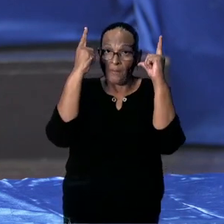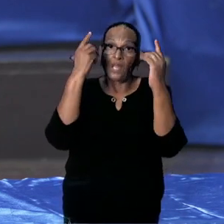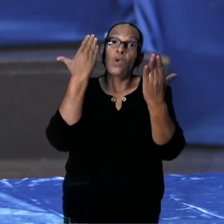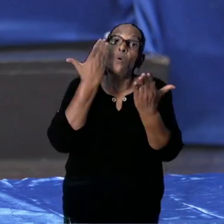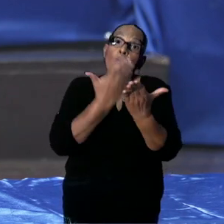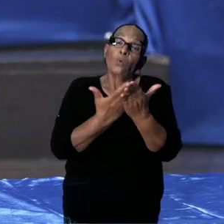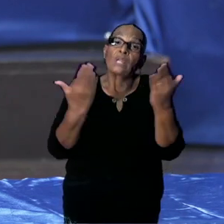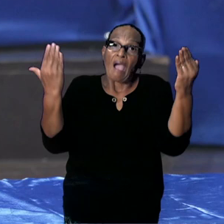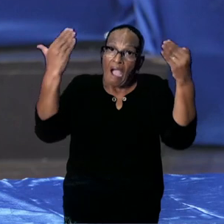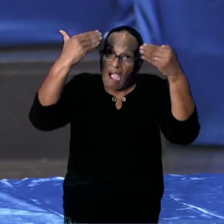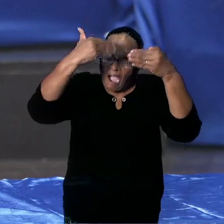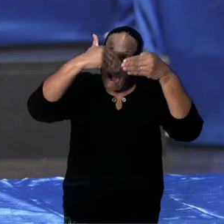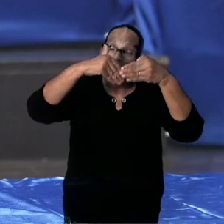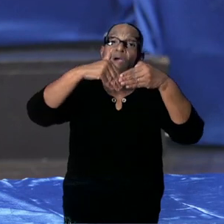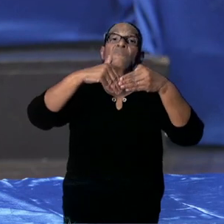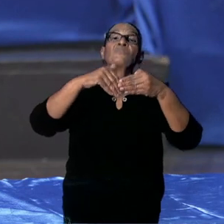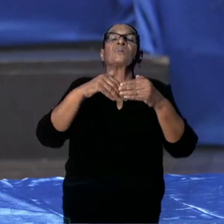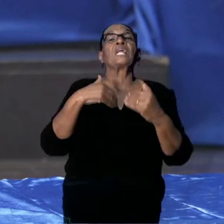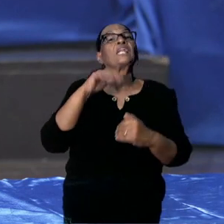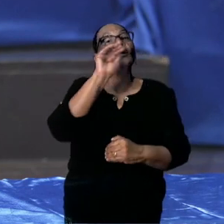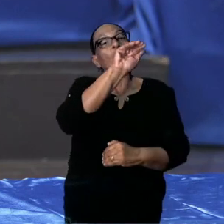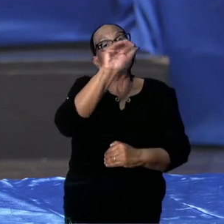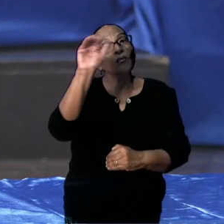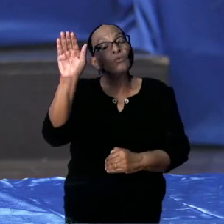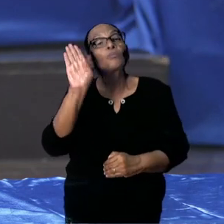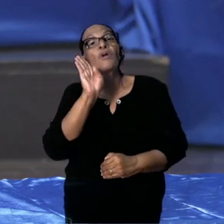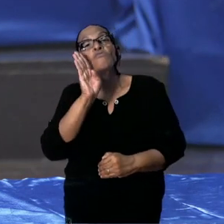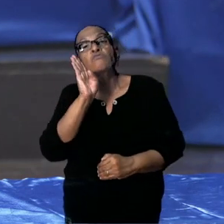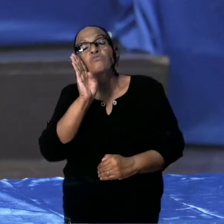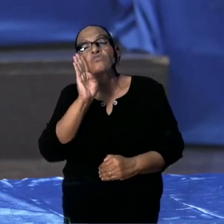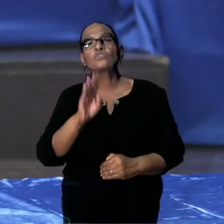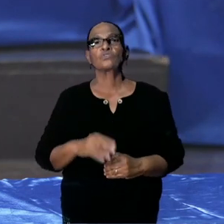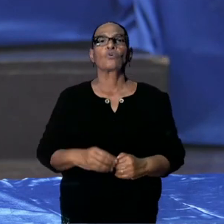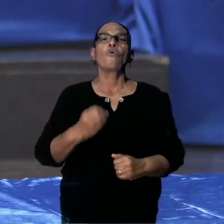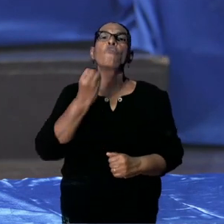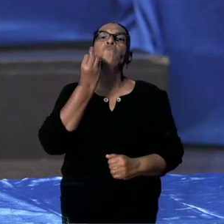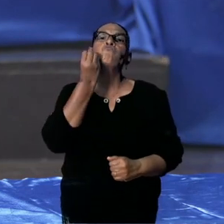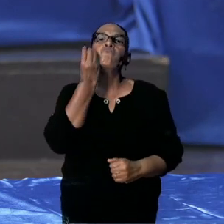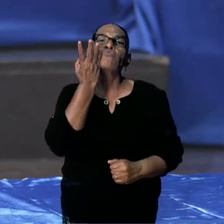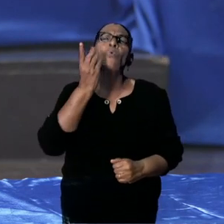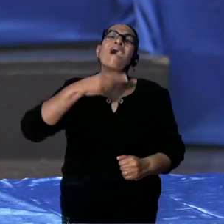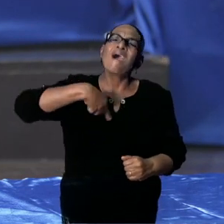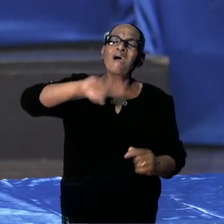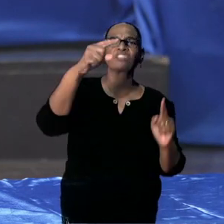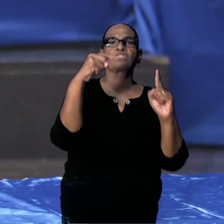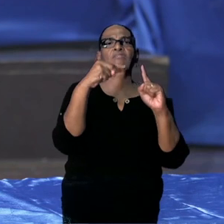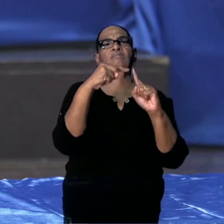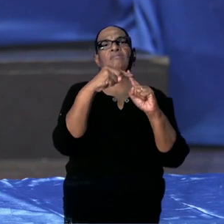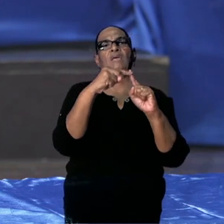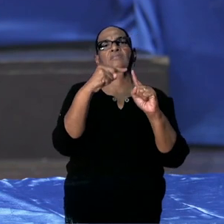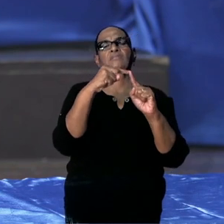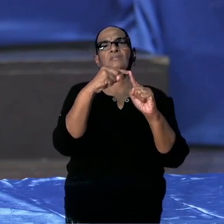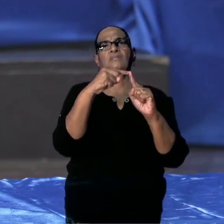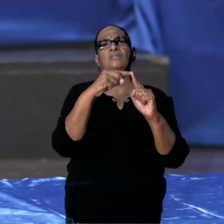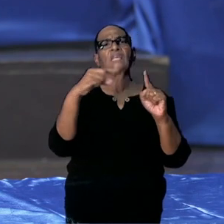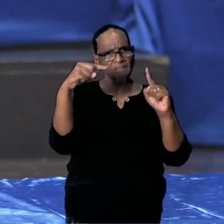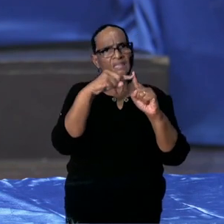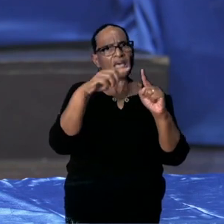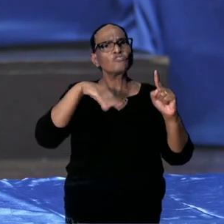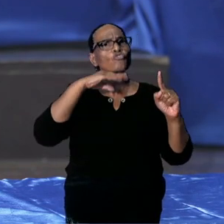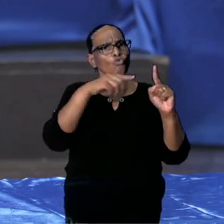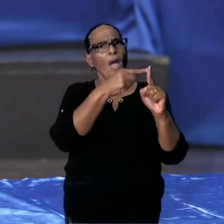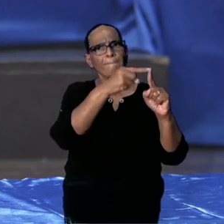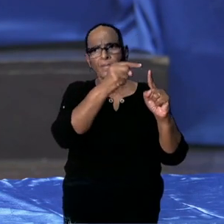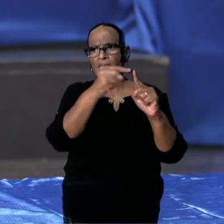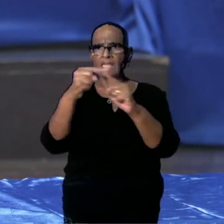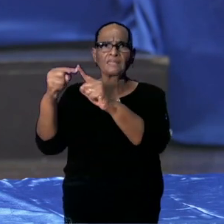goede avond toe. En roep nogmaals op, gaat u zo vroeg mogelijk testen. We hebben genoeg testcapaciteit.